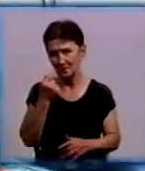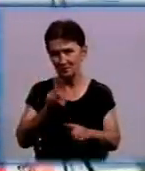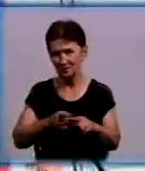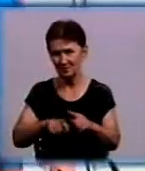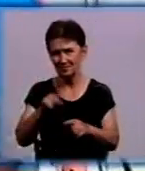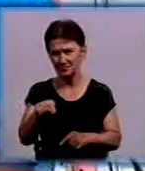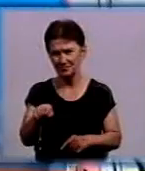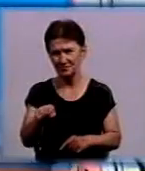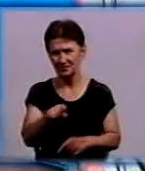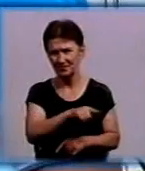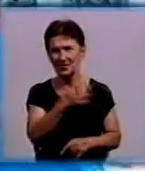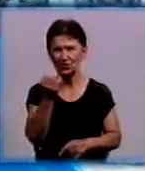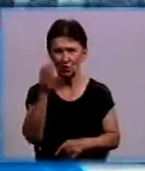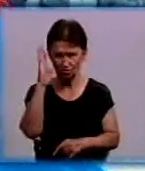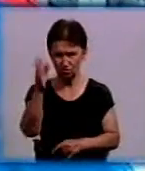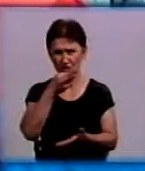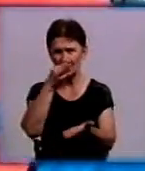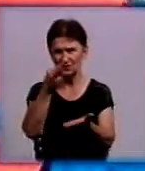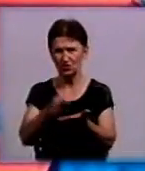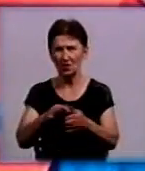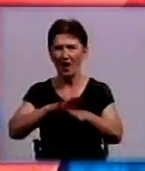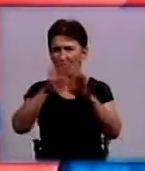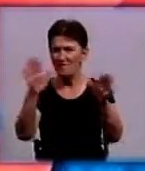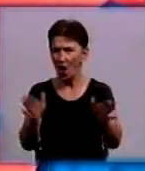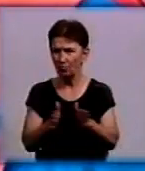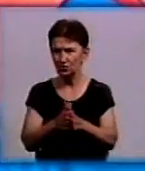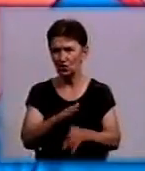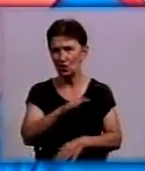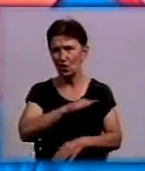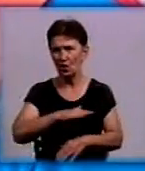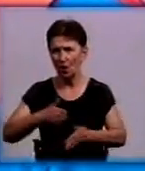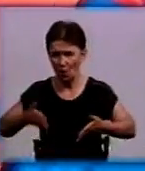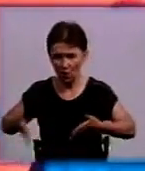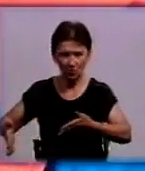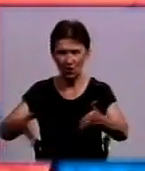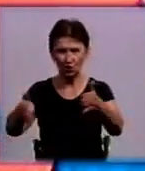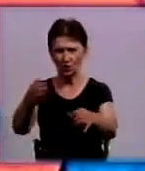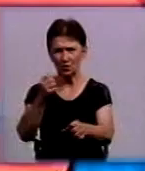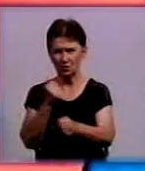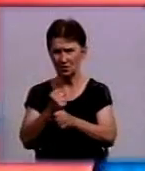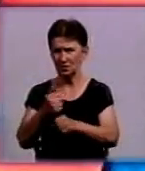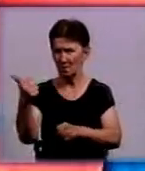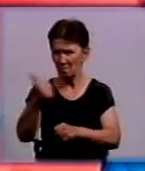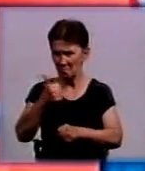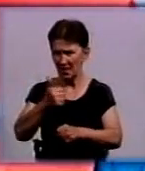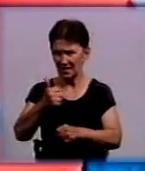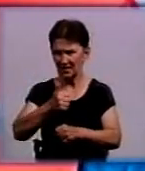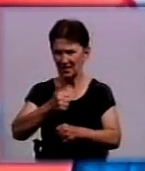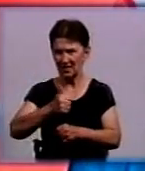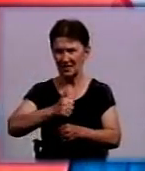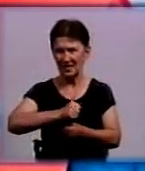ще буде відповідають. Ваше-то дорогу роблять як? Дорогу перший слой должны були